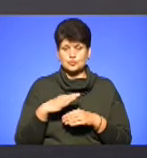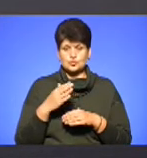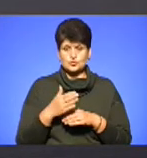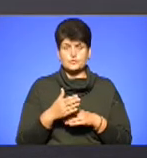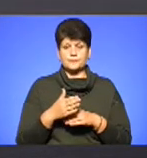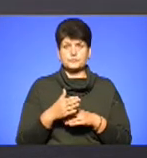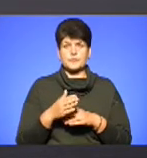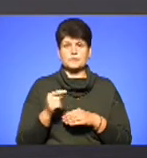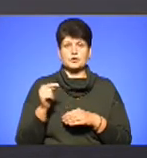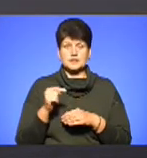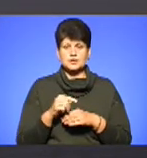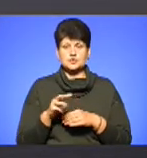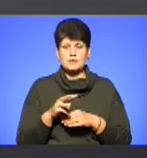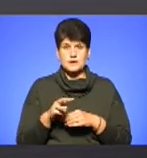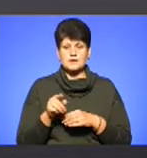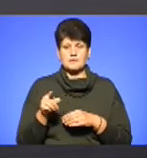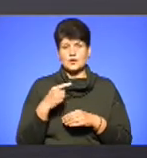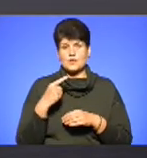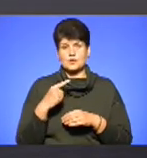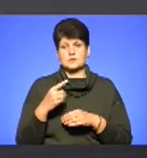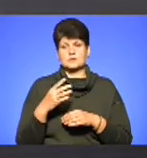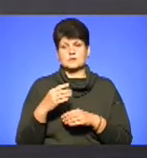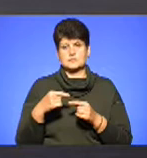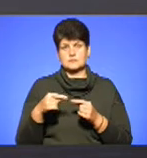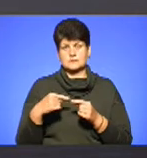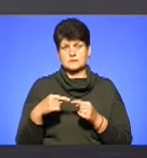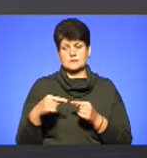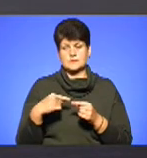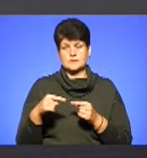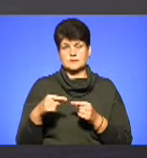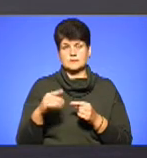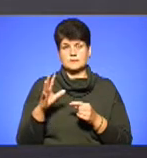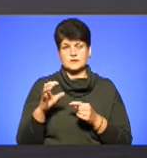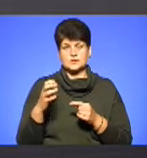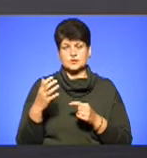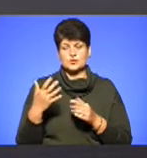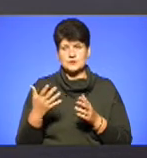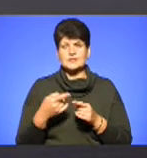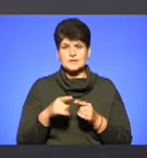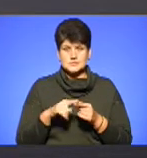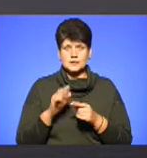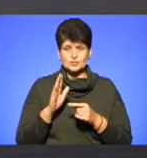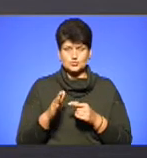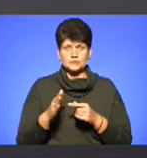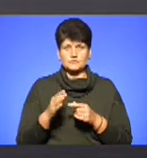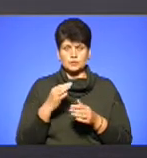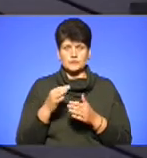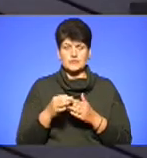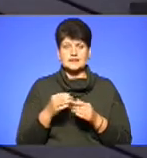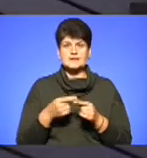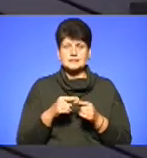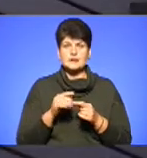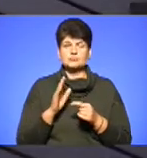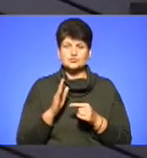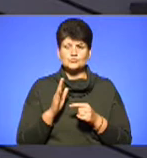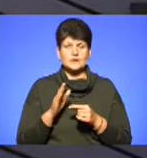говорили про тисячу метрів, а Ви кажете, що він лиців на 500, за це передбачено також відповідальність? Це передбачено, але це